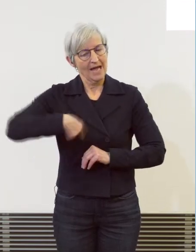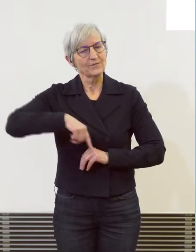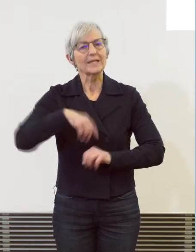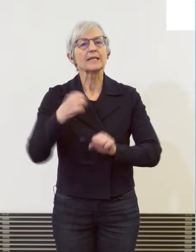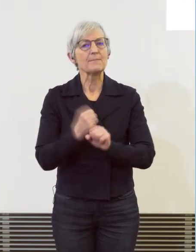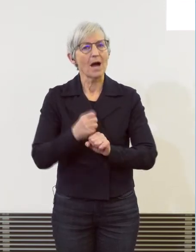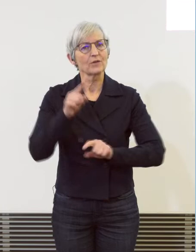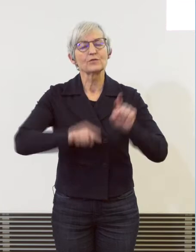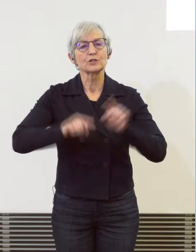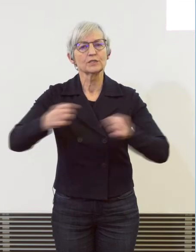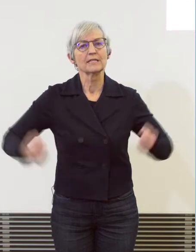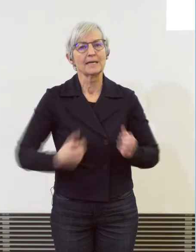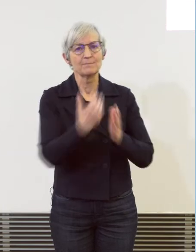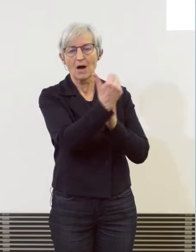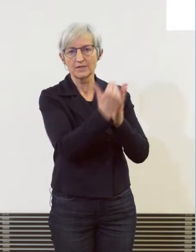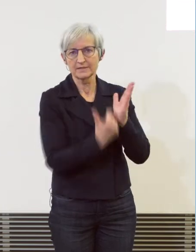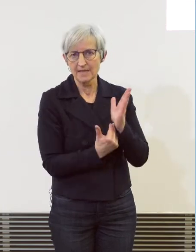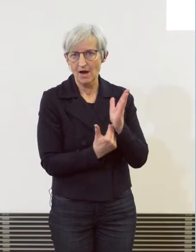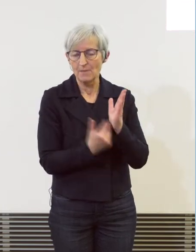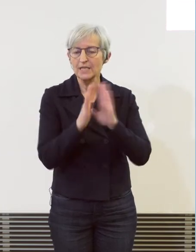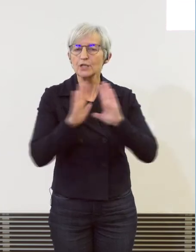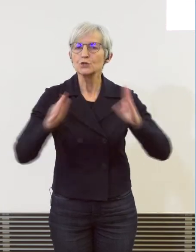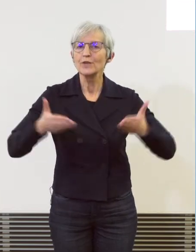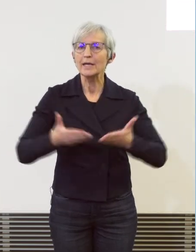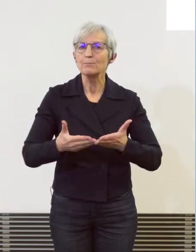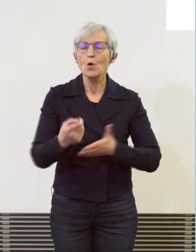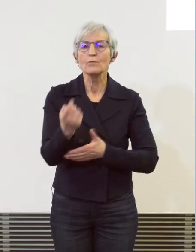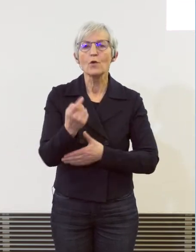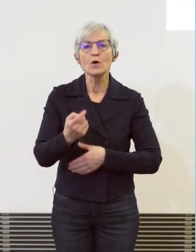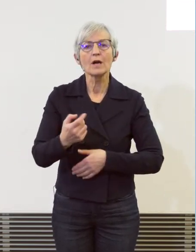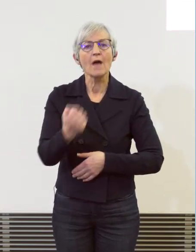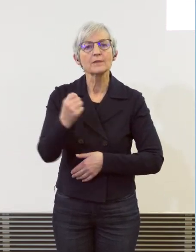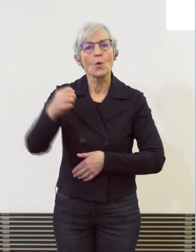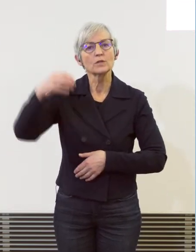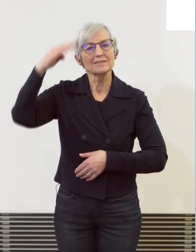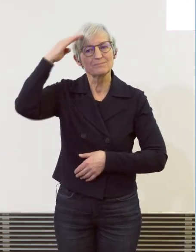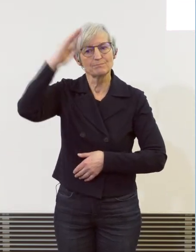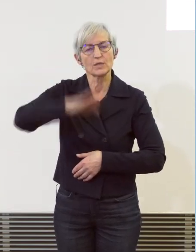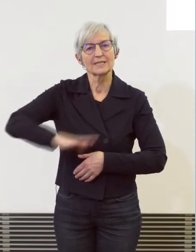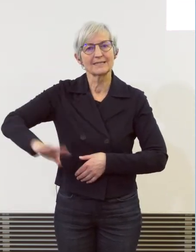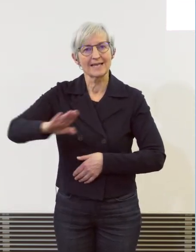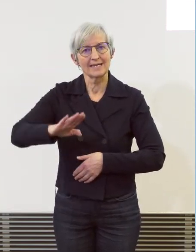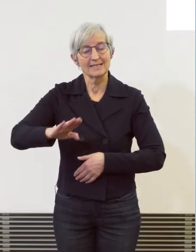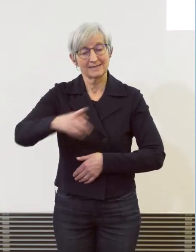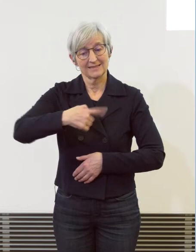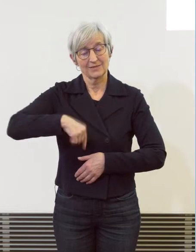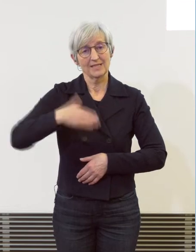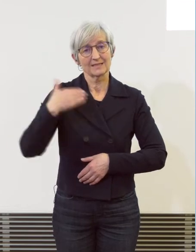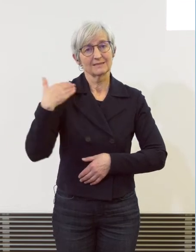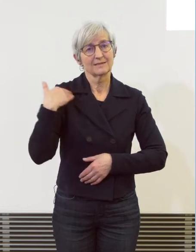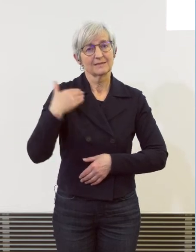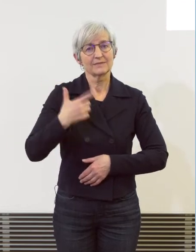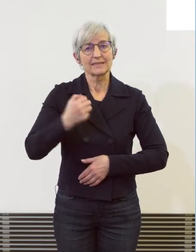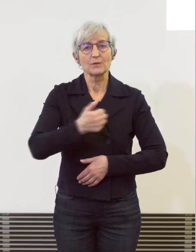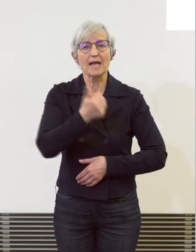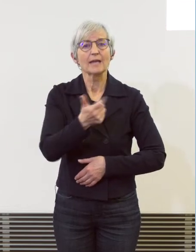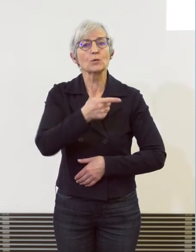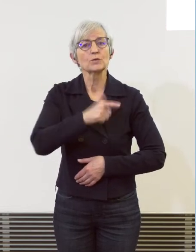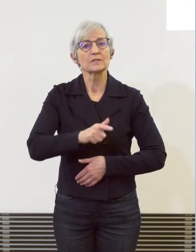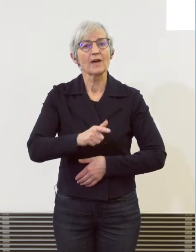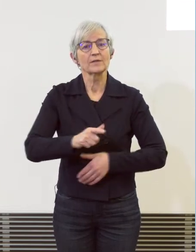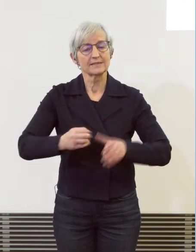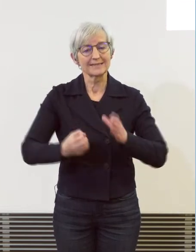Schwerpunkt der Arbeit der Kantonspolizei, wo wir ein Projekt im 2021 gestartet haben, dann mit